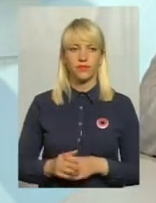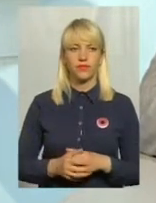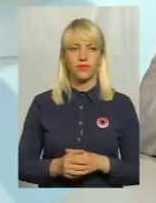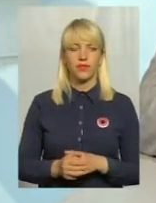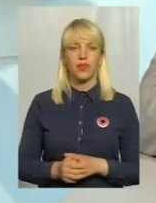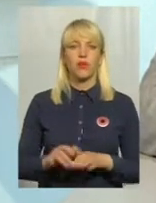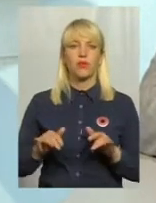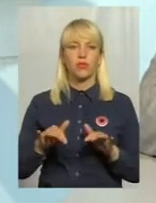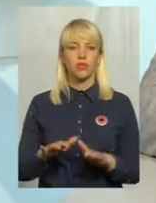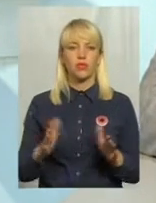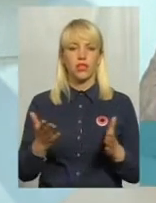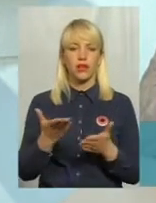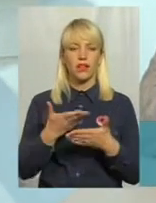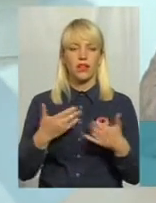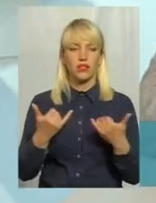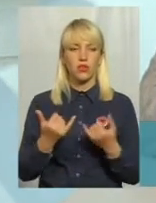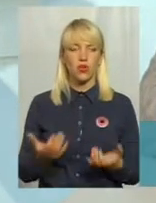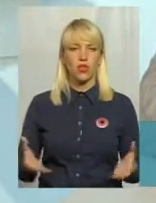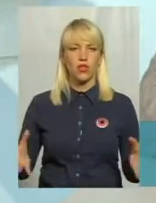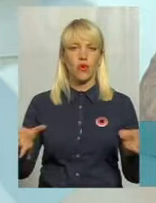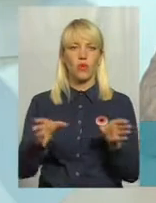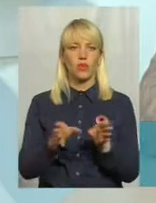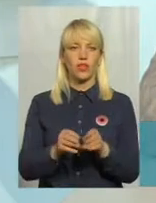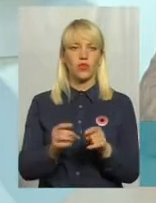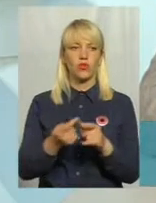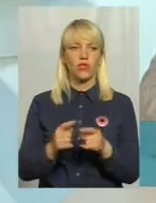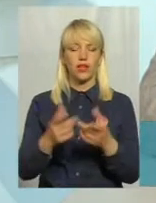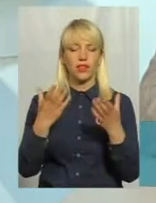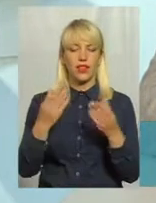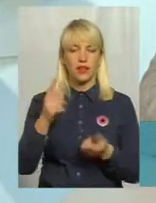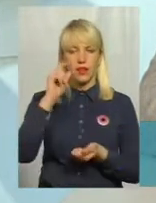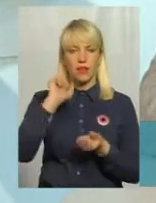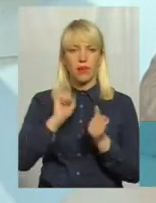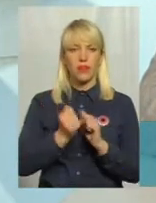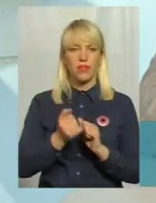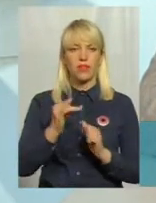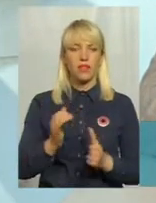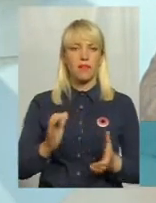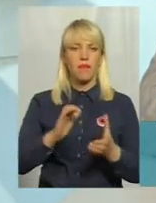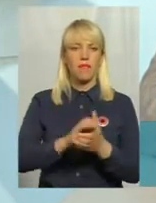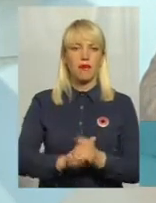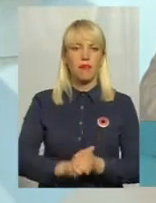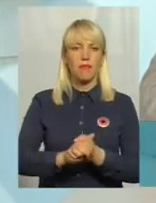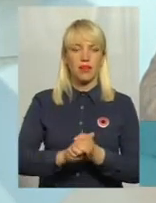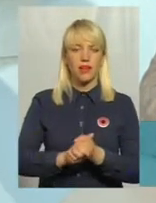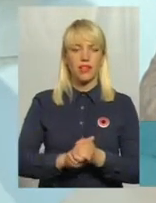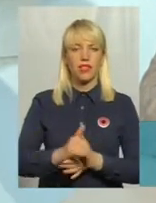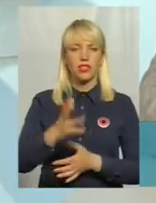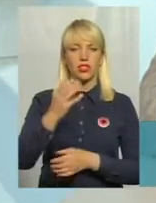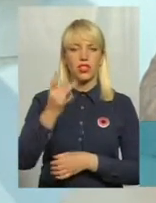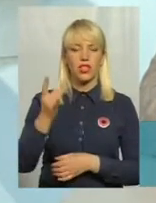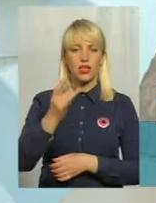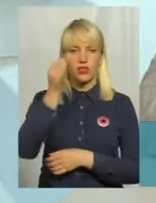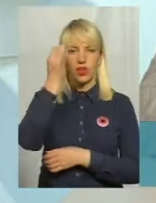Подія, яка нас сьогодні об'єднує, це День пам'яті та примирення. Ще раз нам нагадують ті